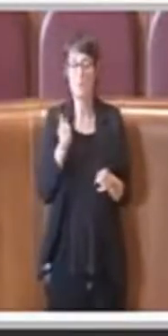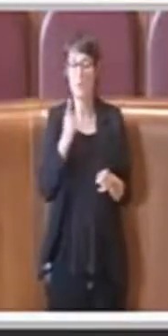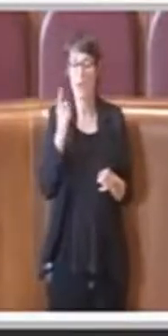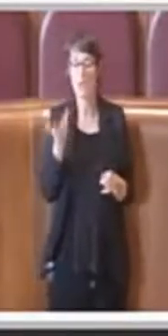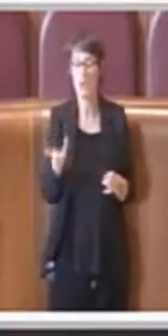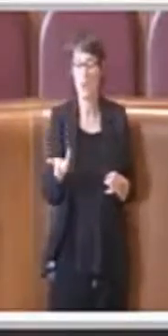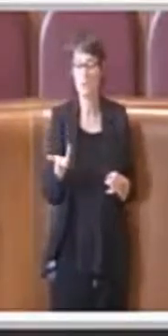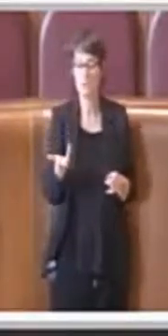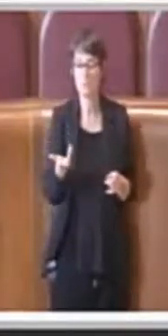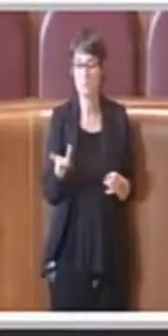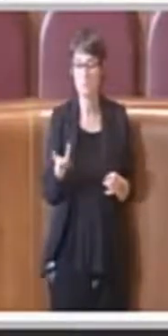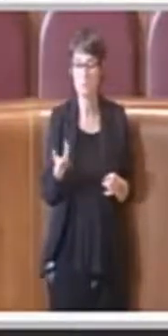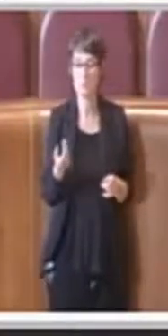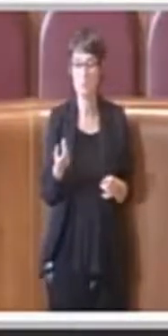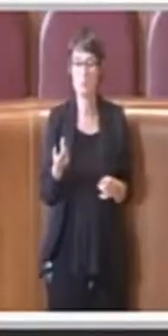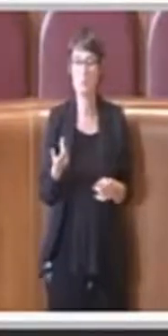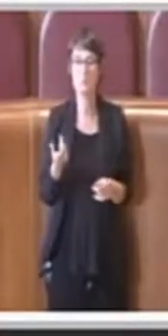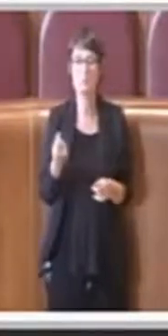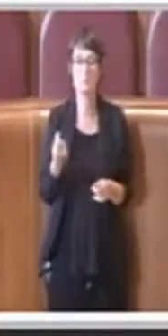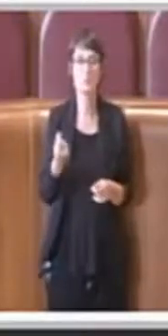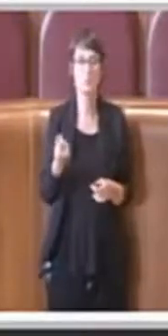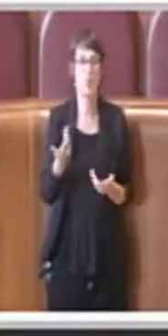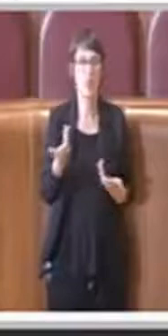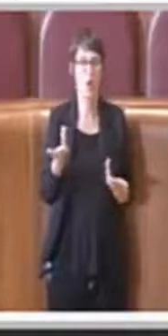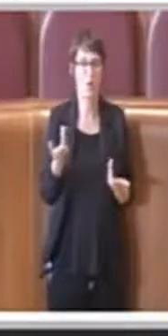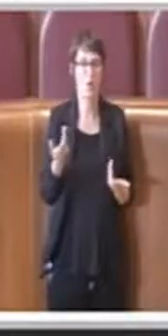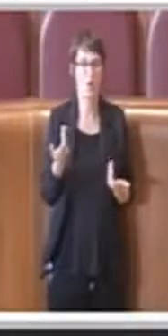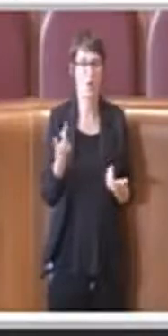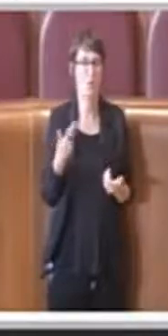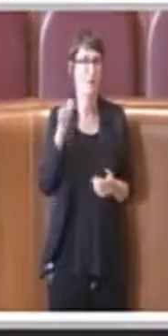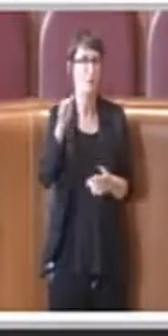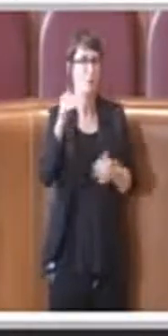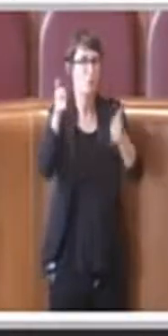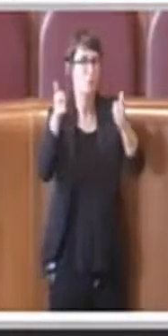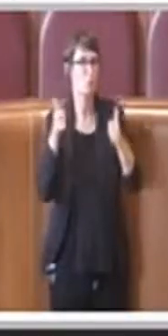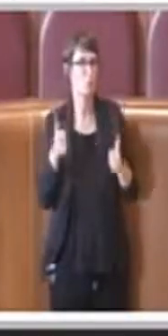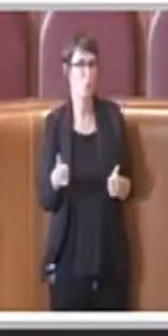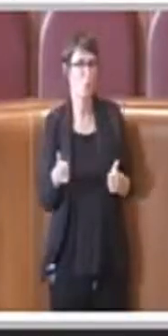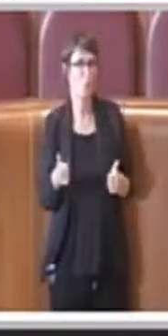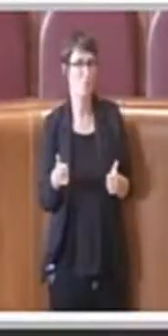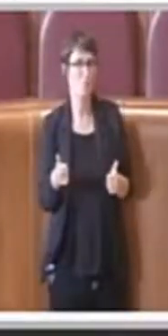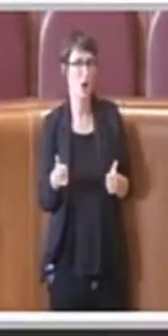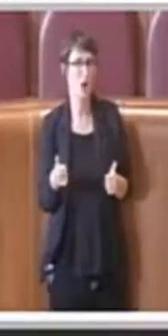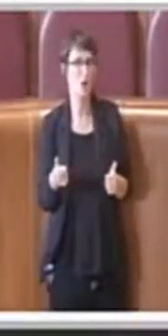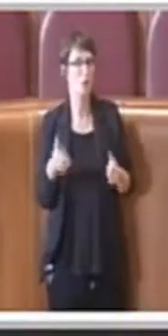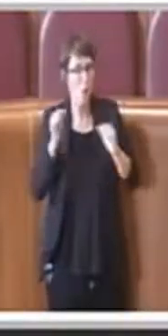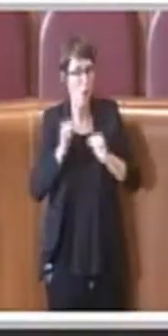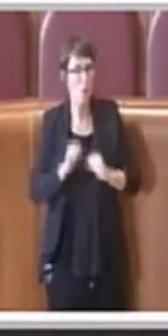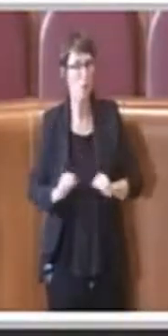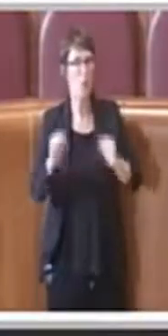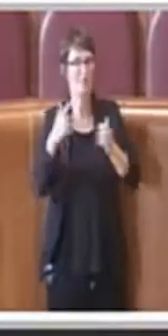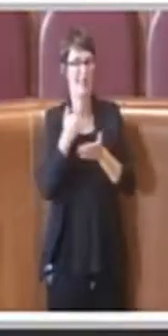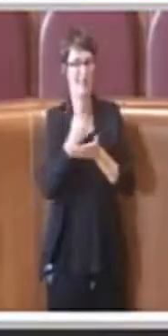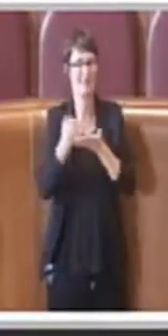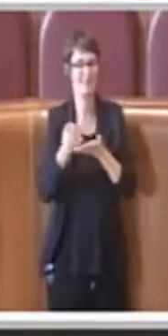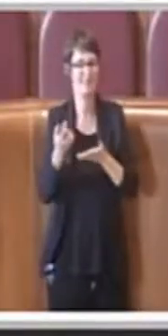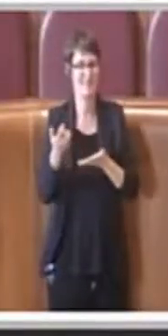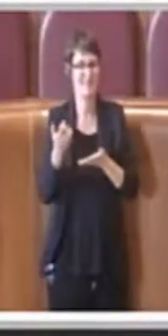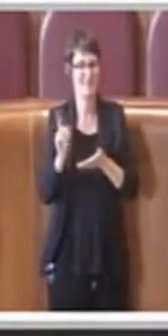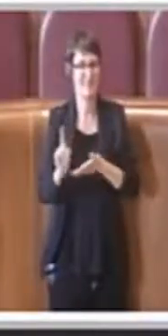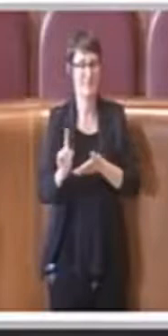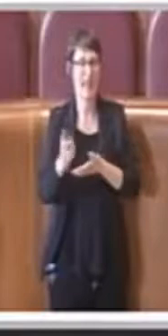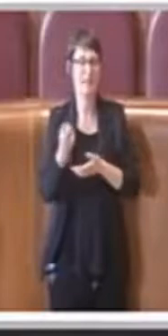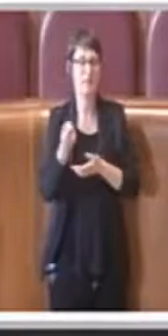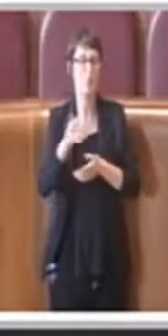riserva in un futuro bando di licenze taxi, che attenzione qui invece correggo il consigliere nella sua